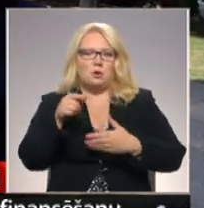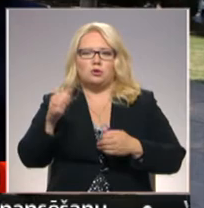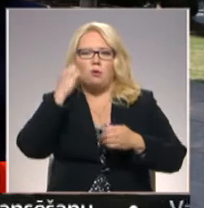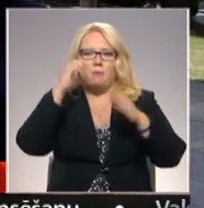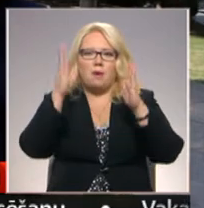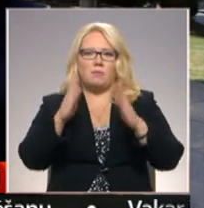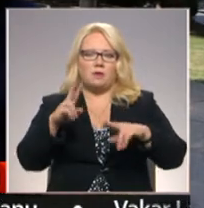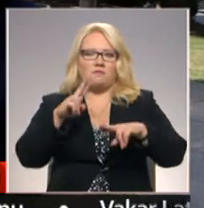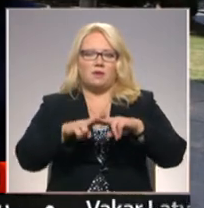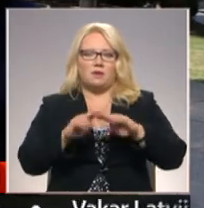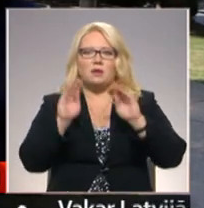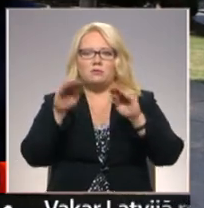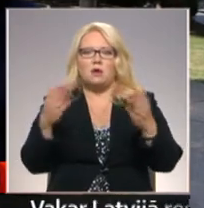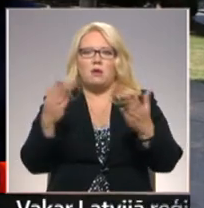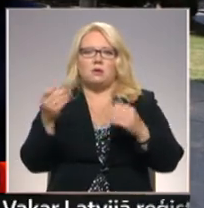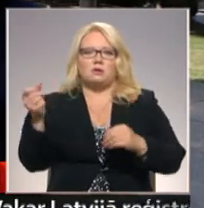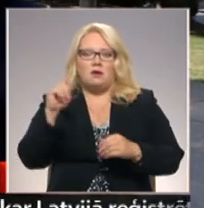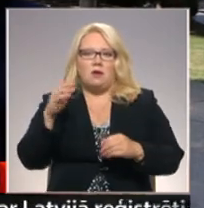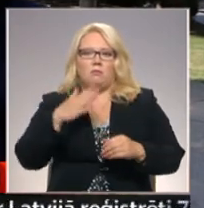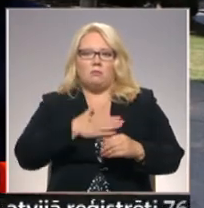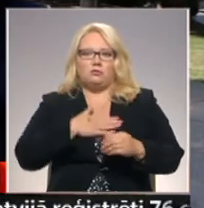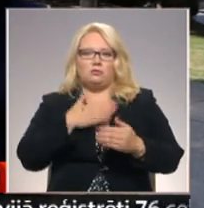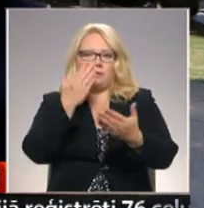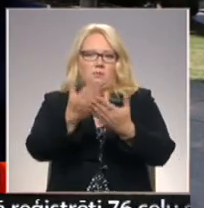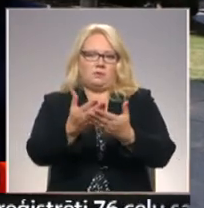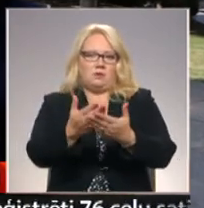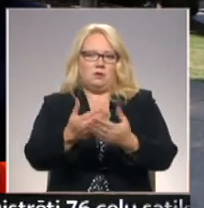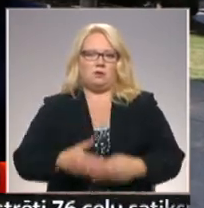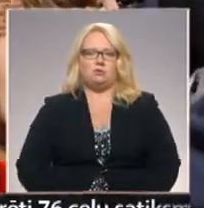pieminekļu vietā jāuzstād kaut kas vairāk mūs reprezentējoši.